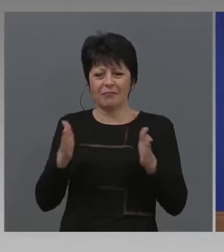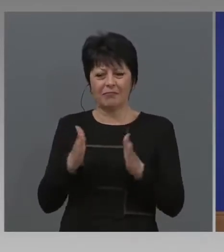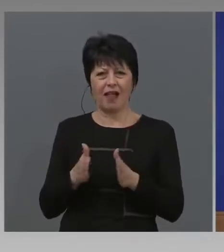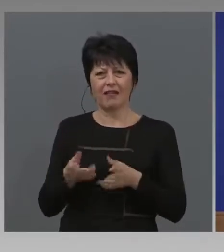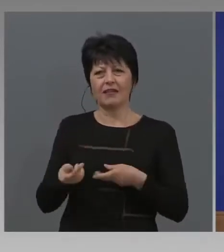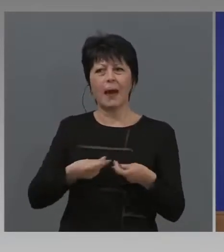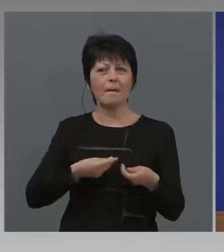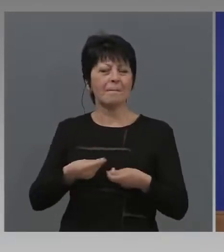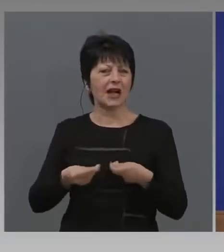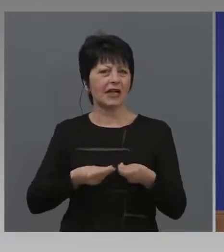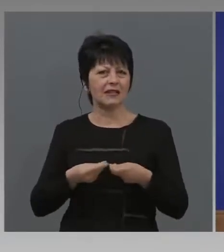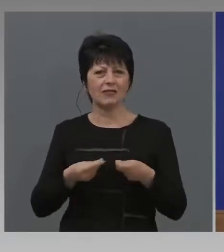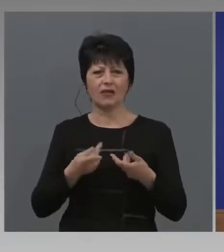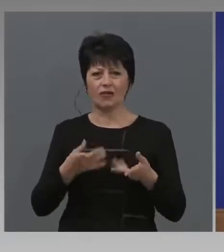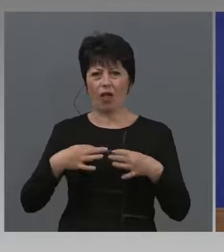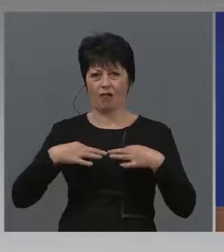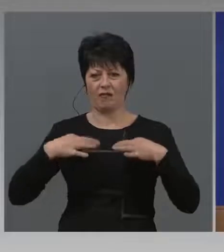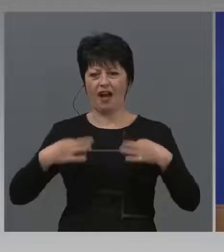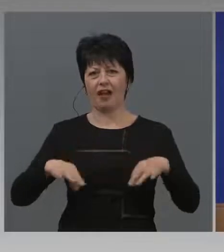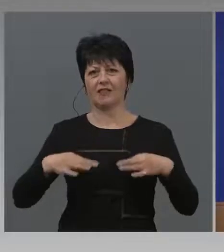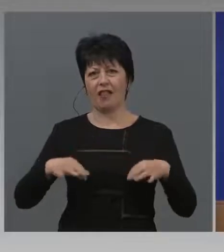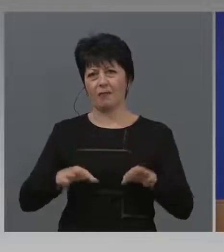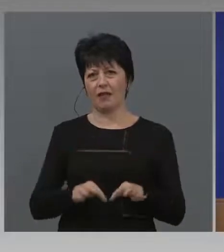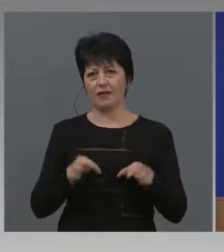Толкова разхлавил мерите.